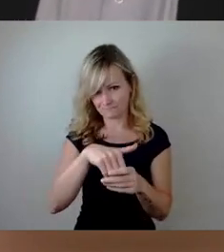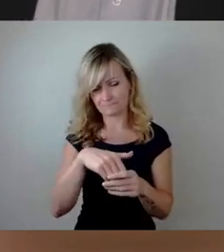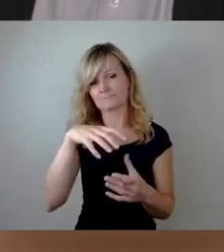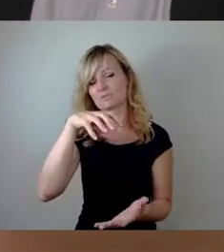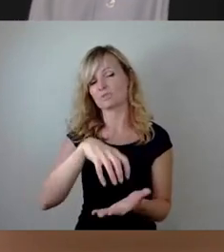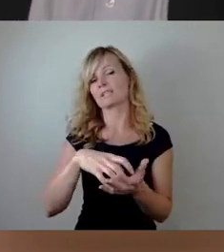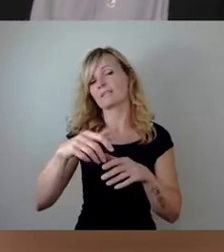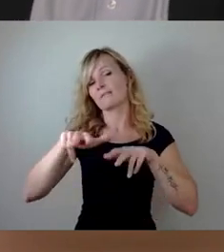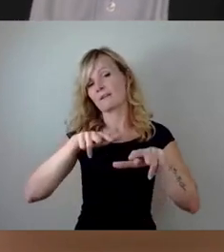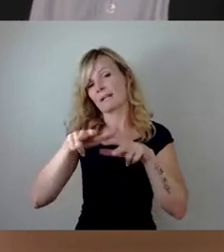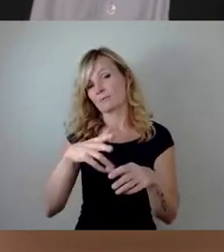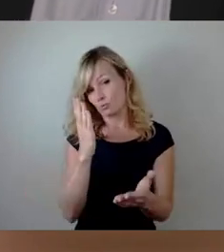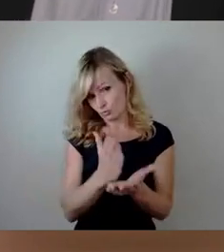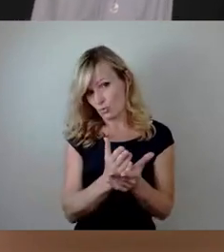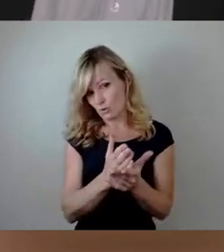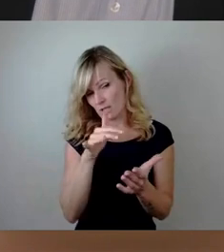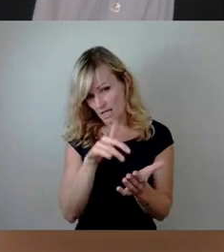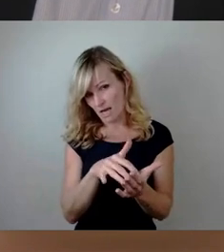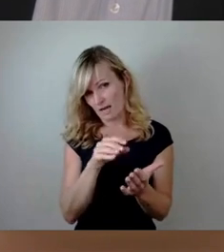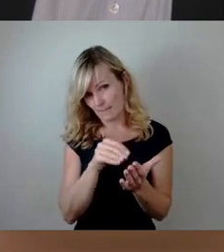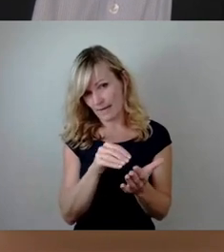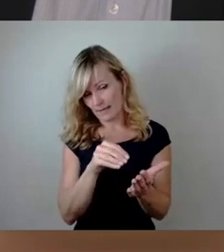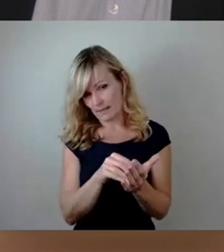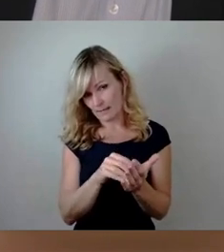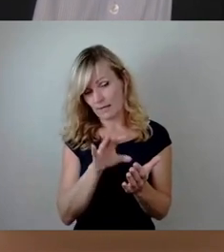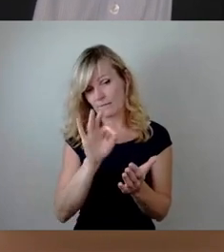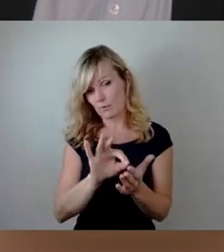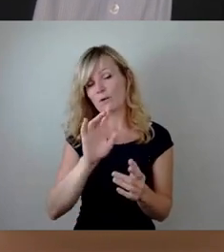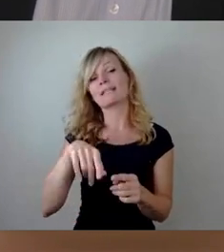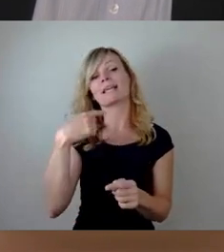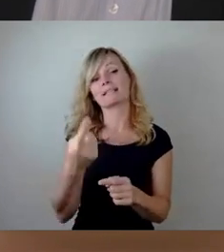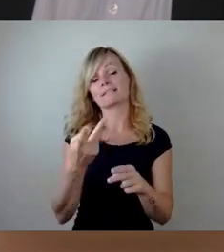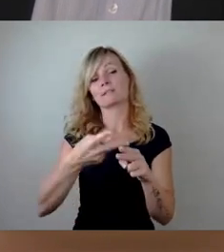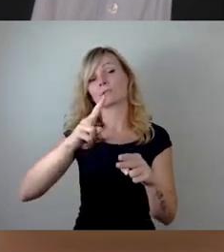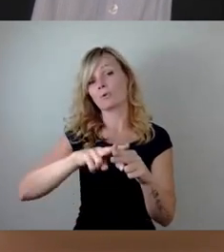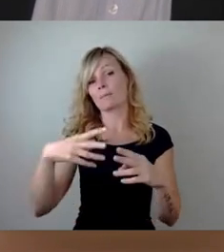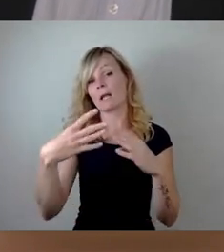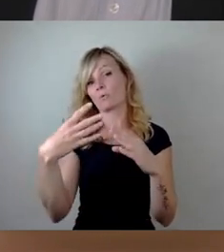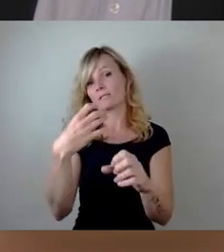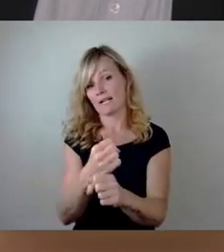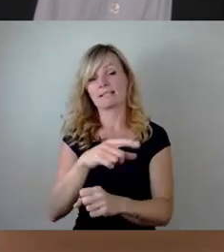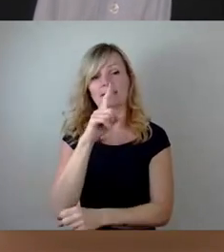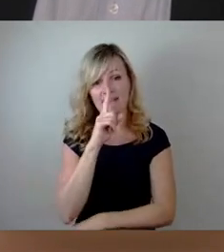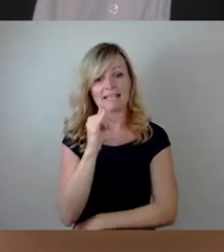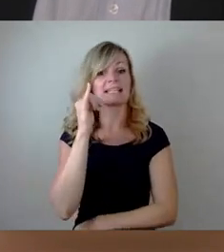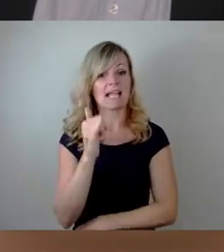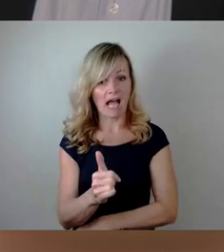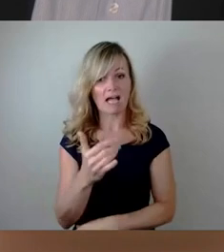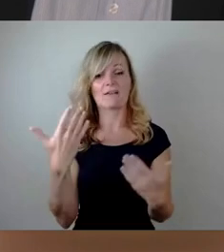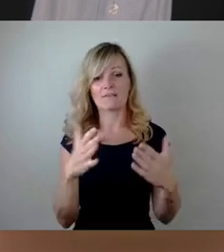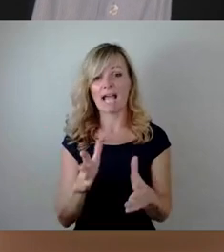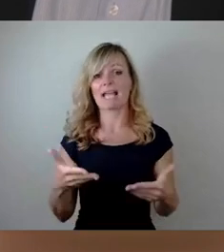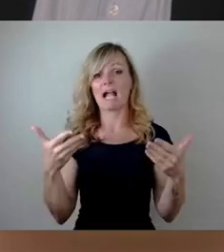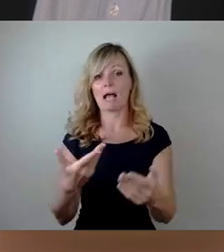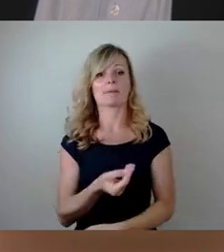enthalten für den nächsten Doppelhaushalt? Wenn ja, dann kann eine Freigabe erfolgen,